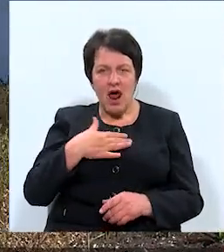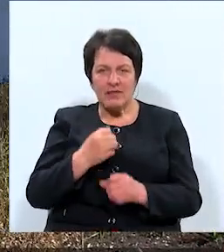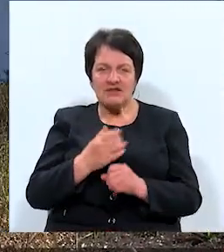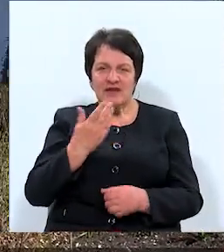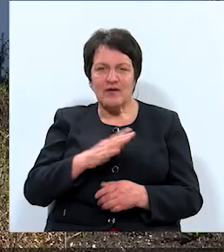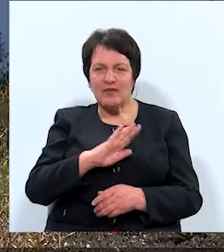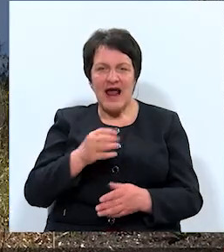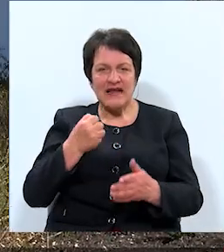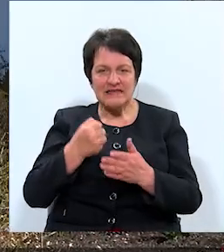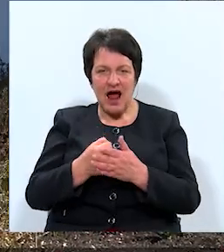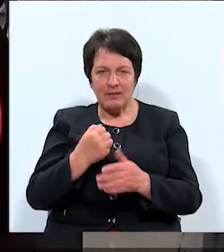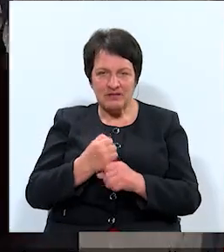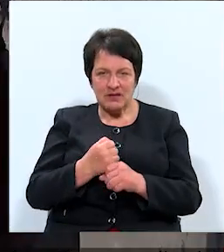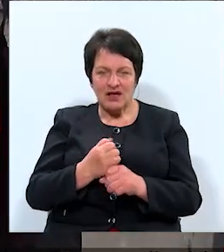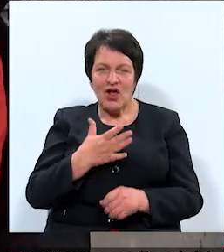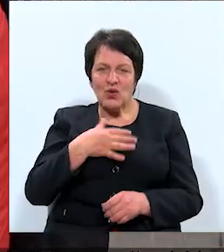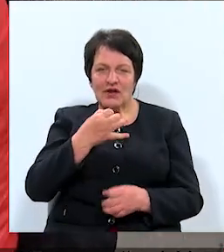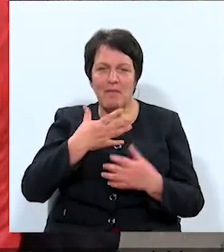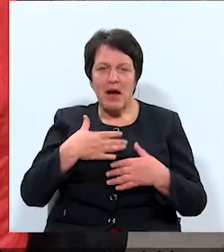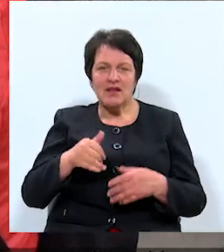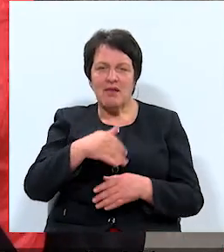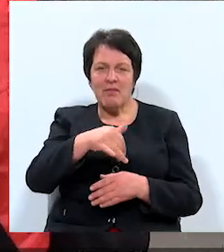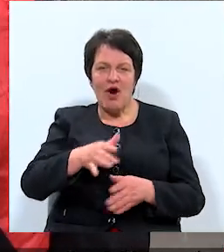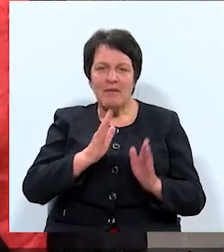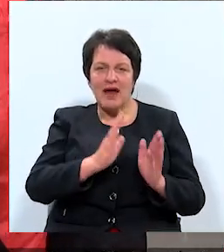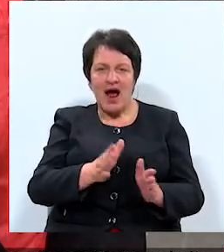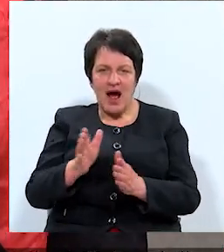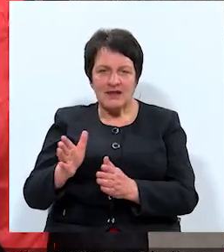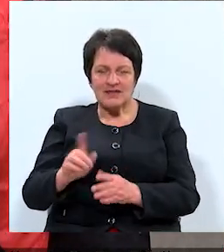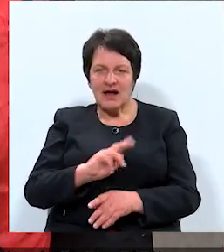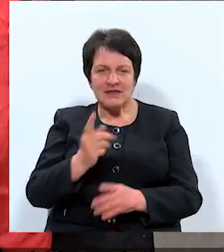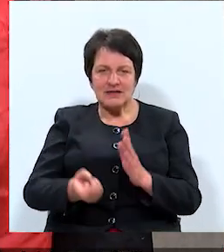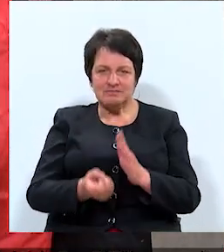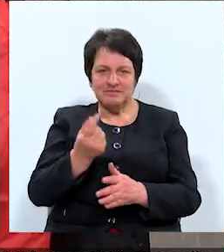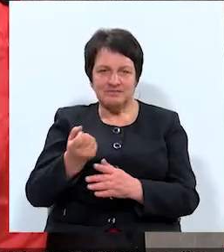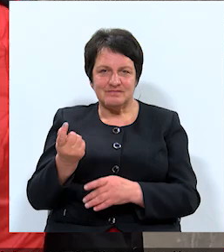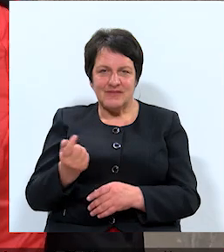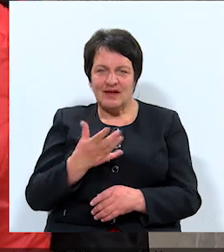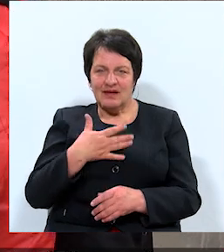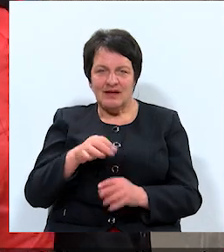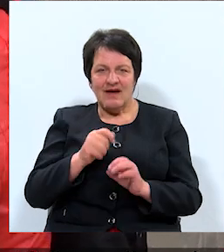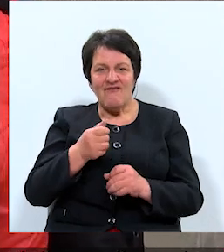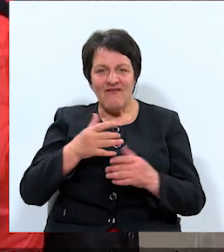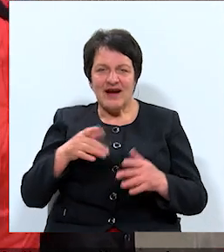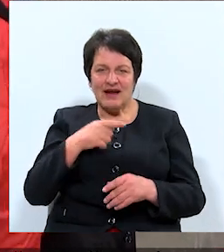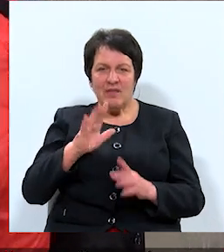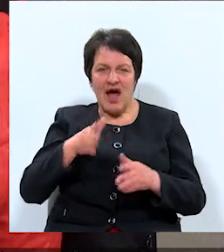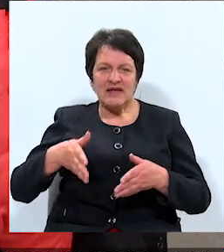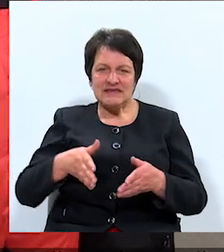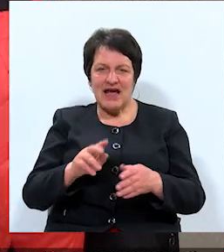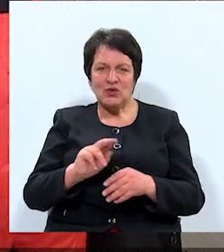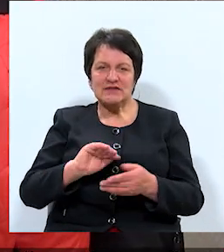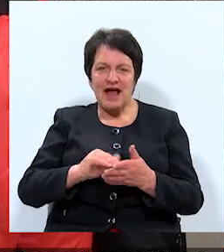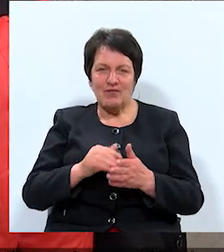nelīdz galam tā kā izdarīts pilsēt? Ļoti patīk promenādes, kuras ir parādījušās. Tas, ko vairāk gribētos, lai ceļu